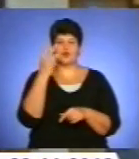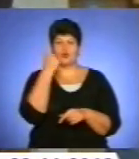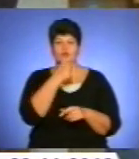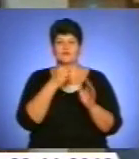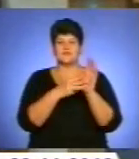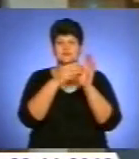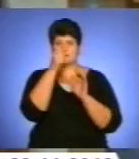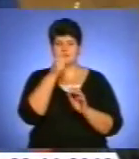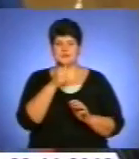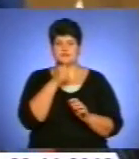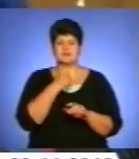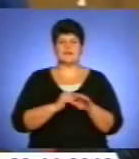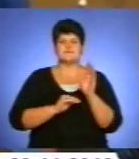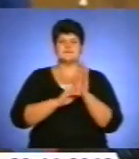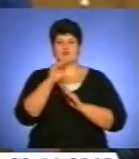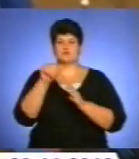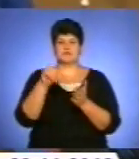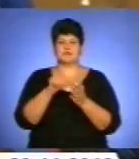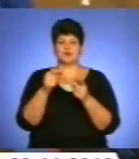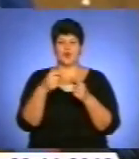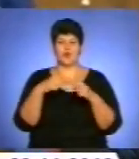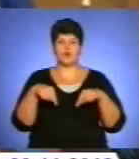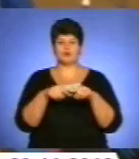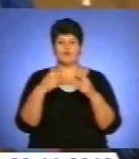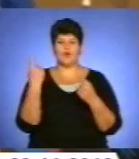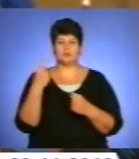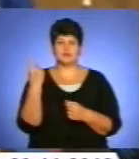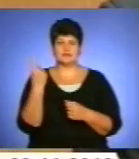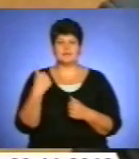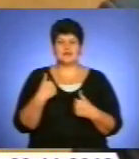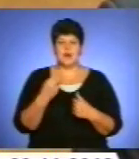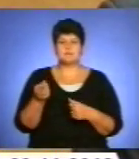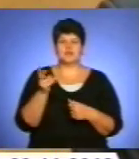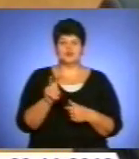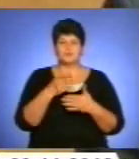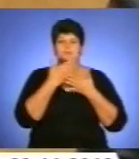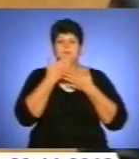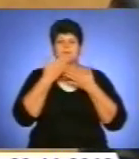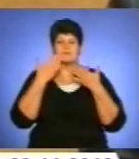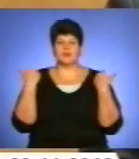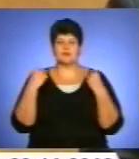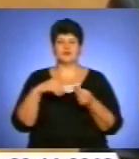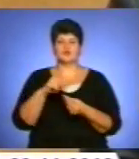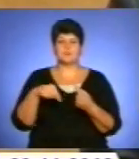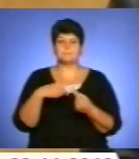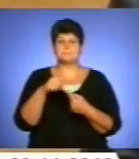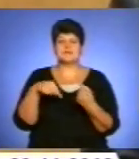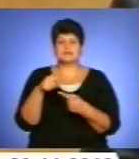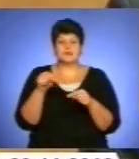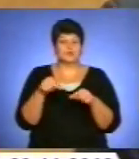місяців найвищого представницького органу в області. Я прийшов, не маючи бізнесу, і йду, не маючи бізнесу.